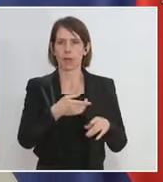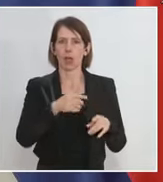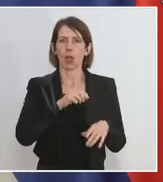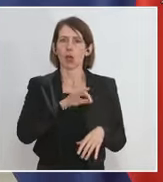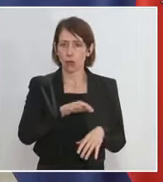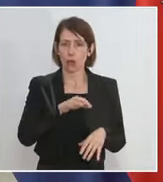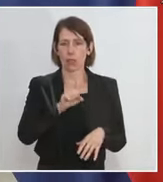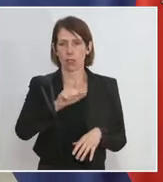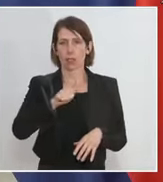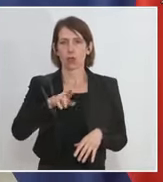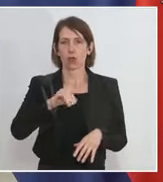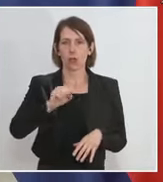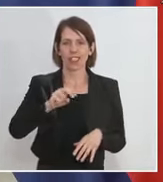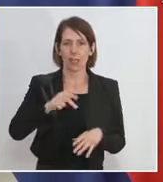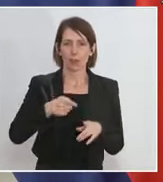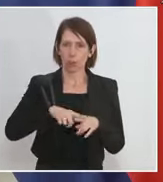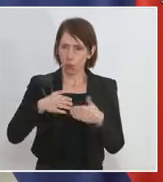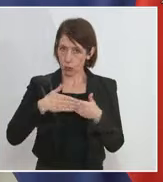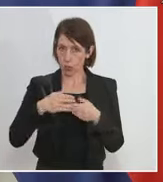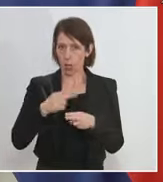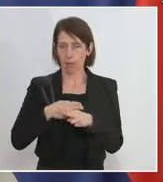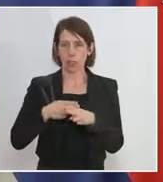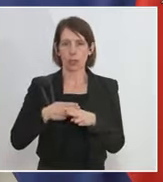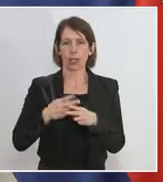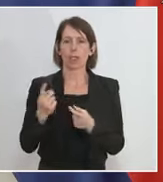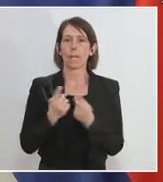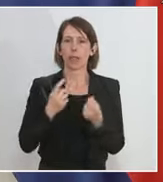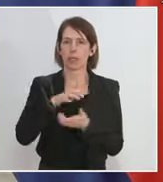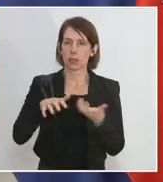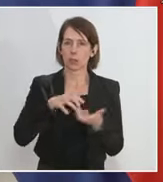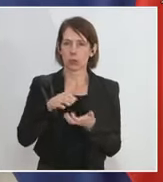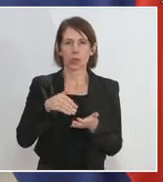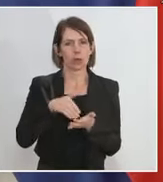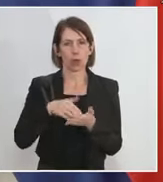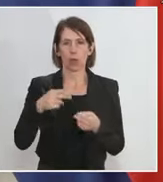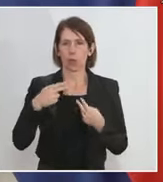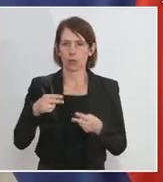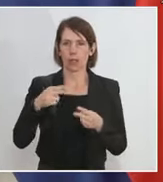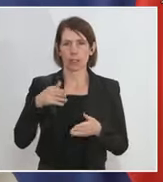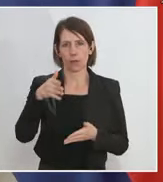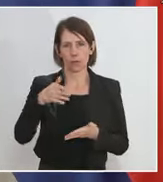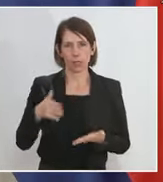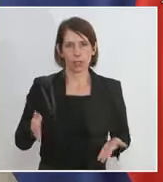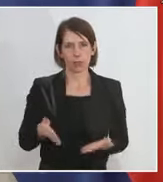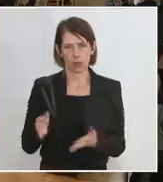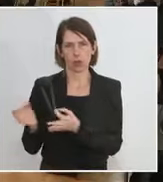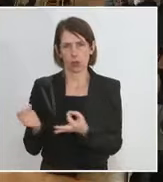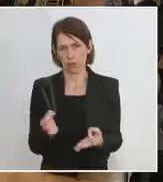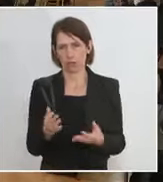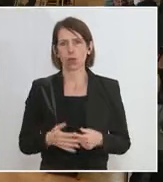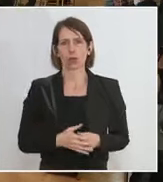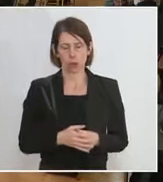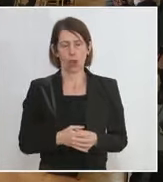Syrien und die Nachbarstaaten im Zusammenhang mit der Migrationskrise und den anhaltenden Konflikt zur Verfügung stellen. Vielen Dank.